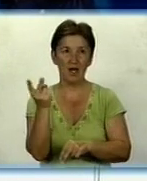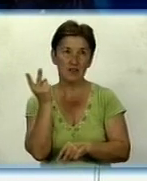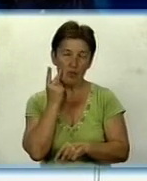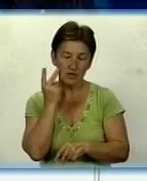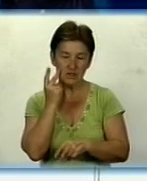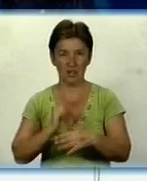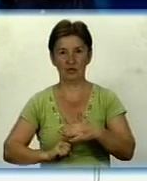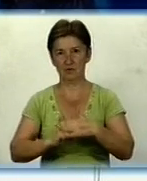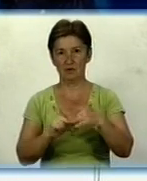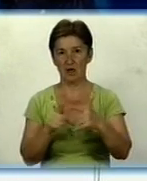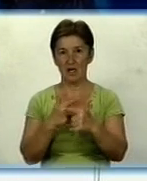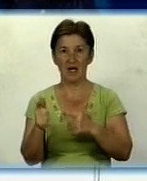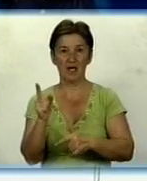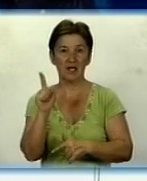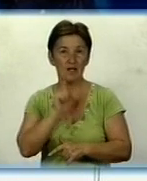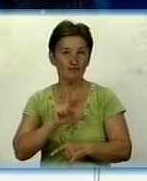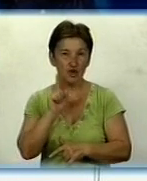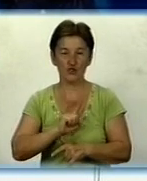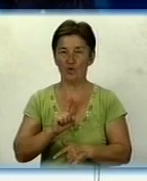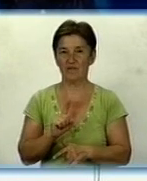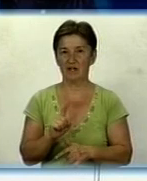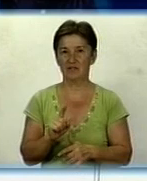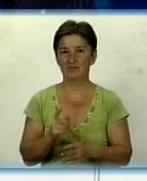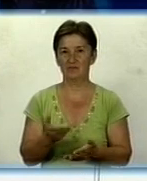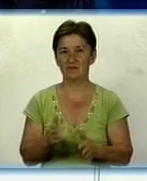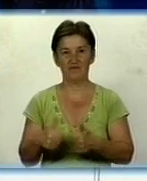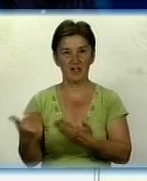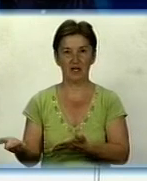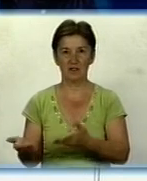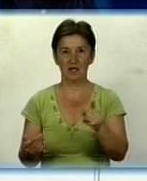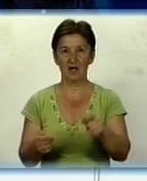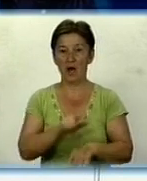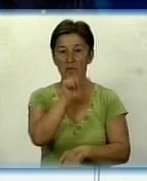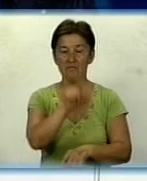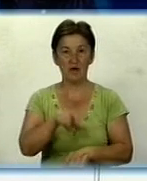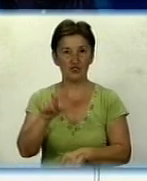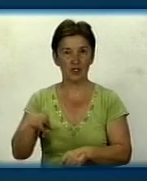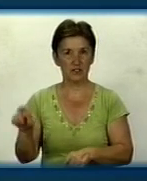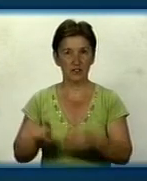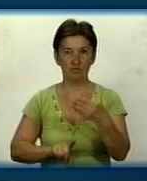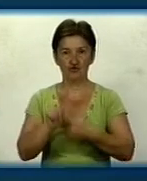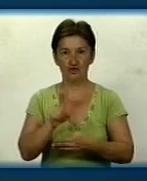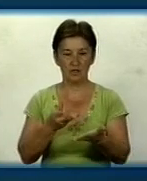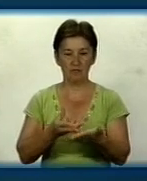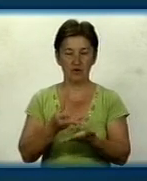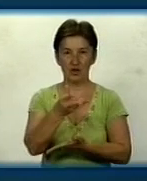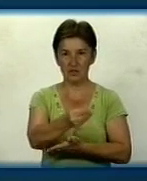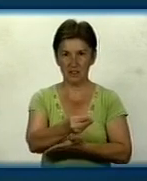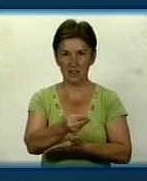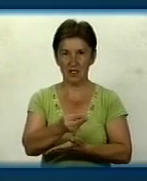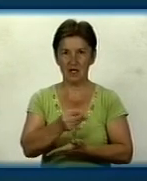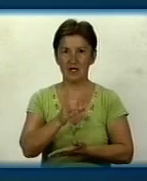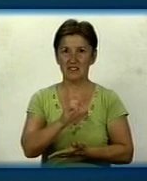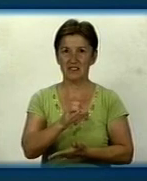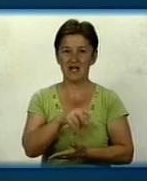чи це якийсь тимчасовий такий варіант? Ну, значить, мешканці наші почали платити менше не з серпня, а